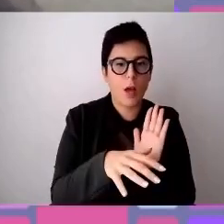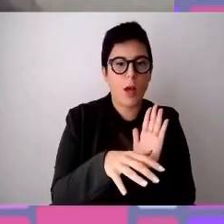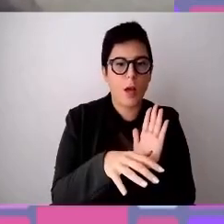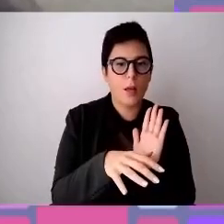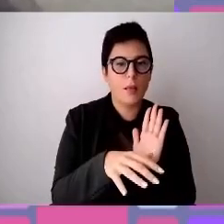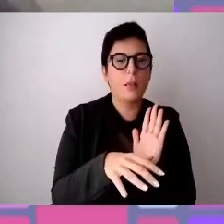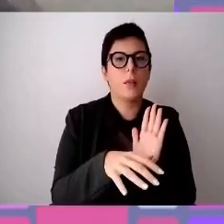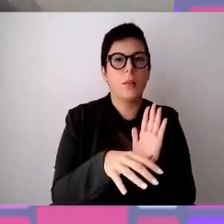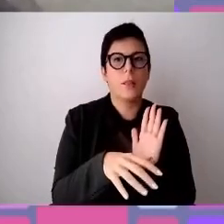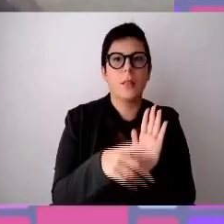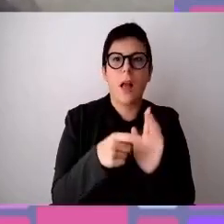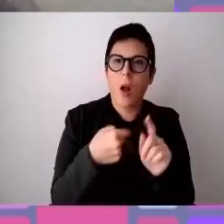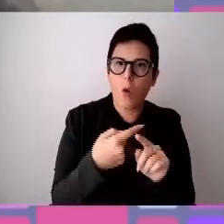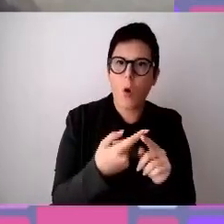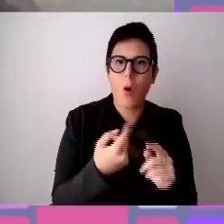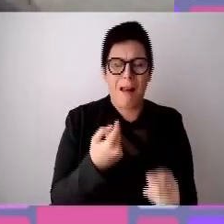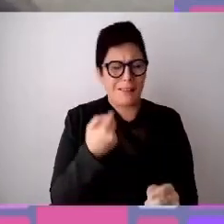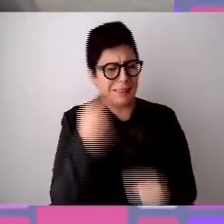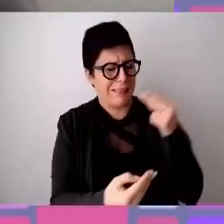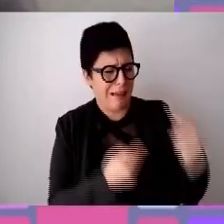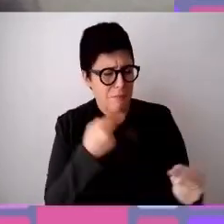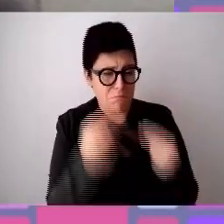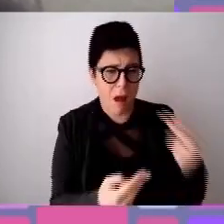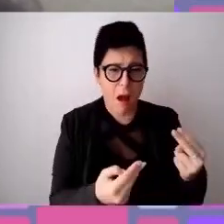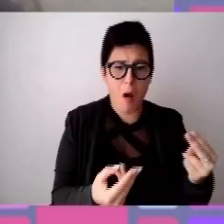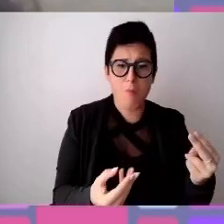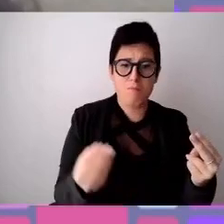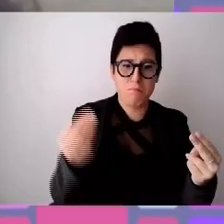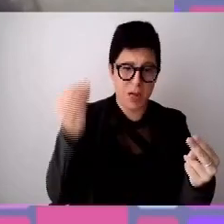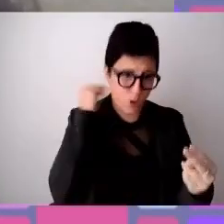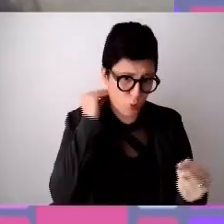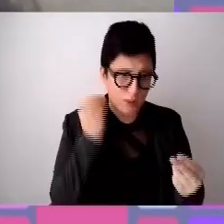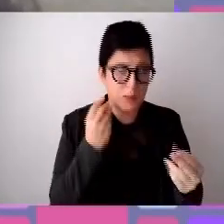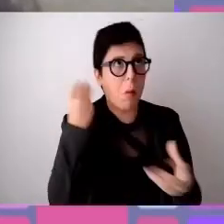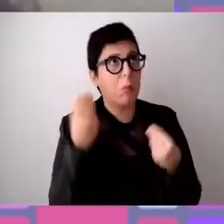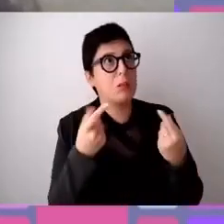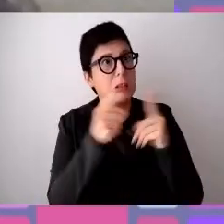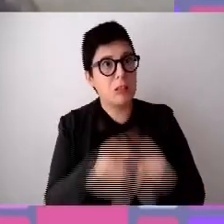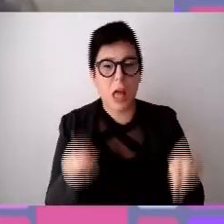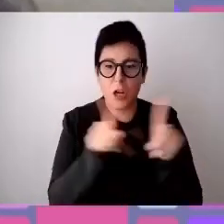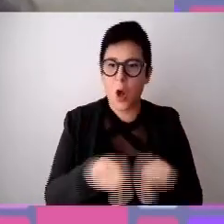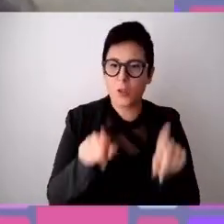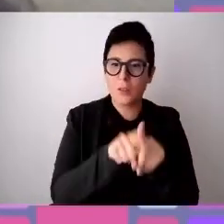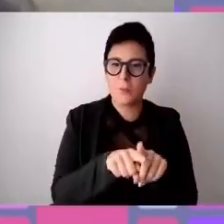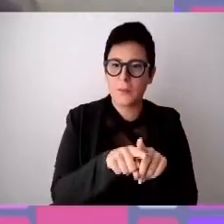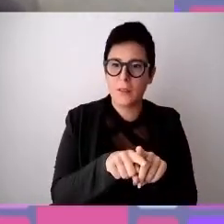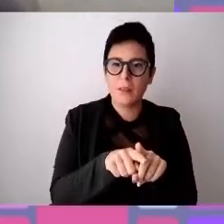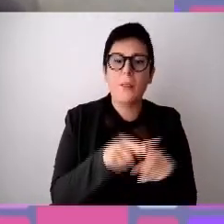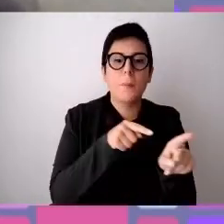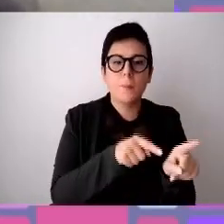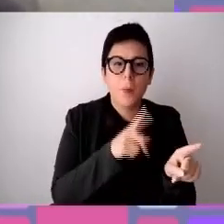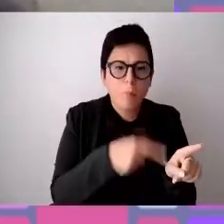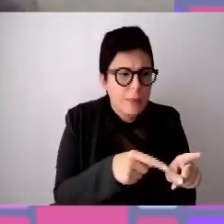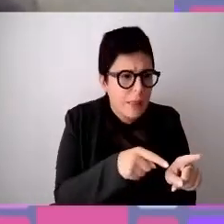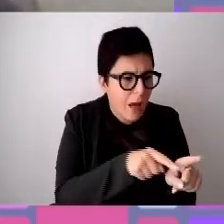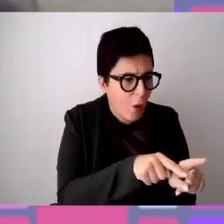determinano stereotipi, determinano pregiudizi e pertanto sono l'humus per le discriminazioni. Io